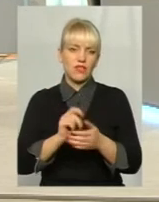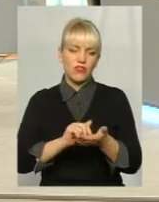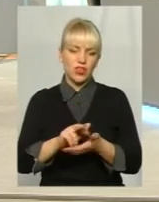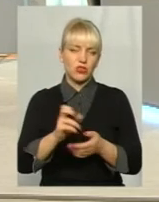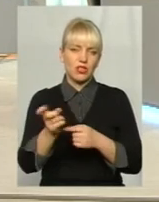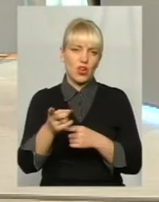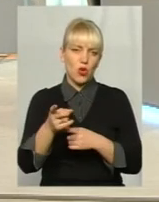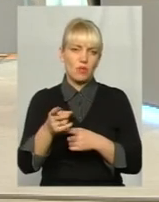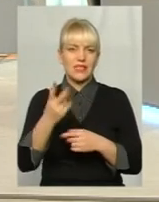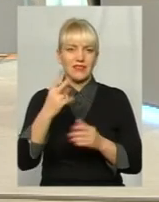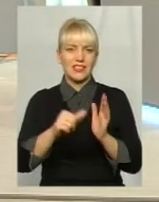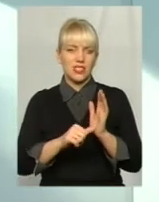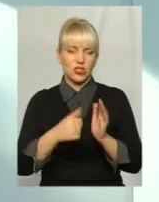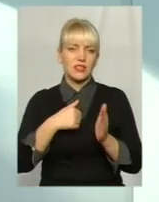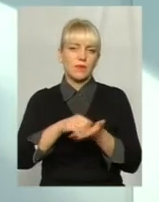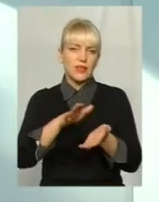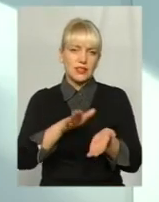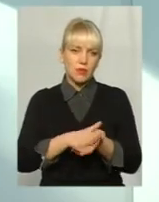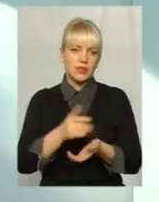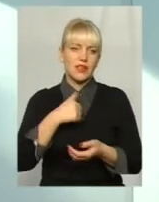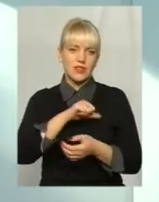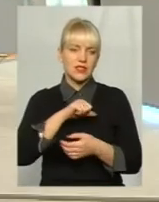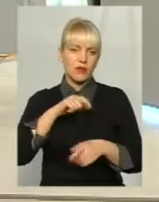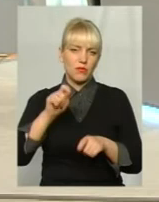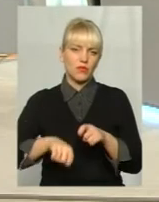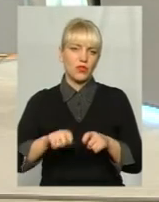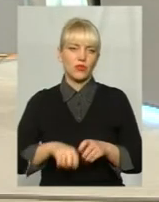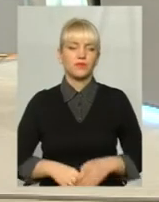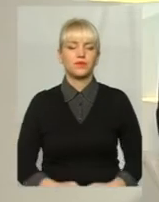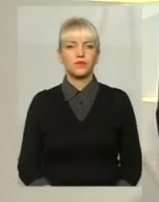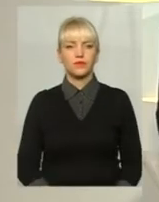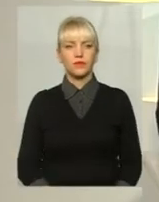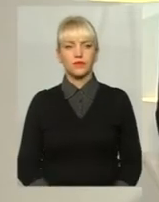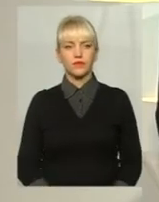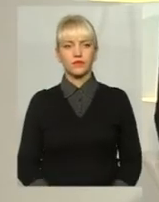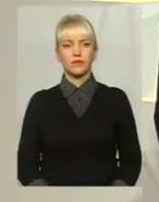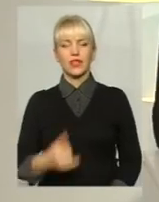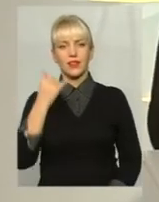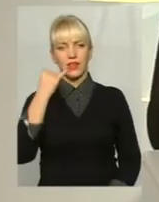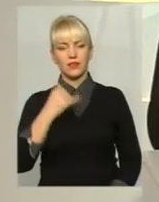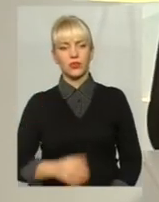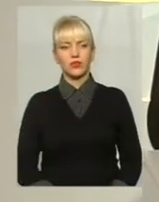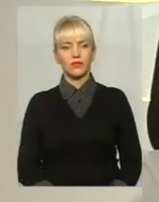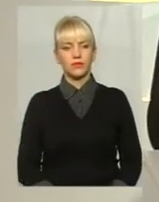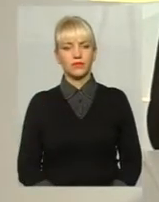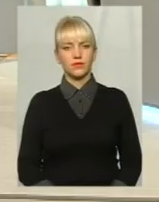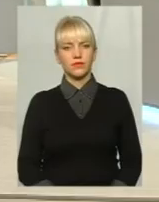Тернопільська 26. Я записав це питання і сам перепровірив. Ще один дзвіночок, мабуть, останній на сьогодні.